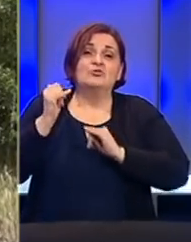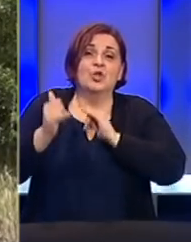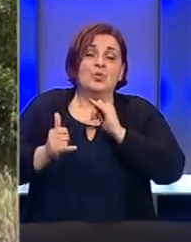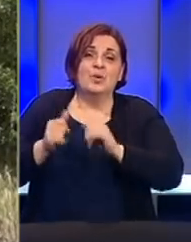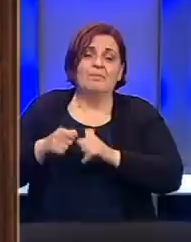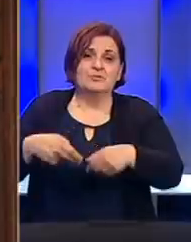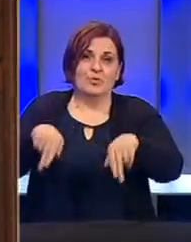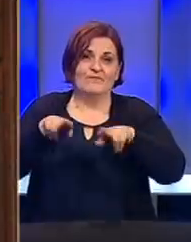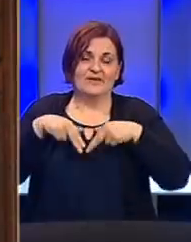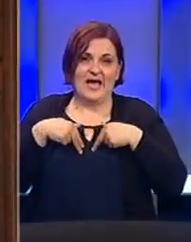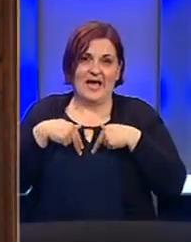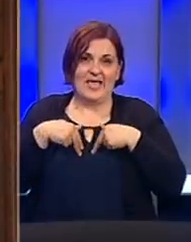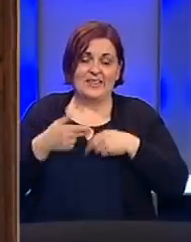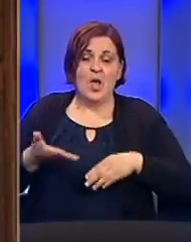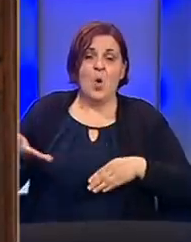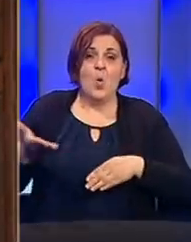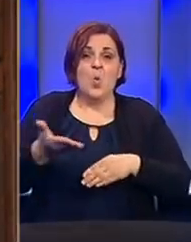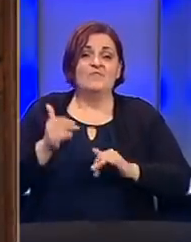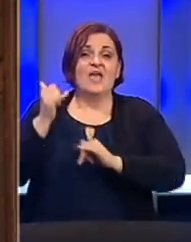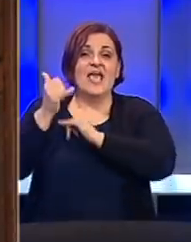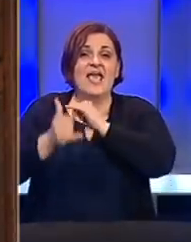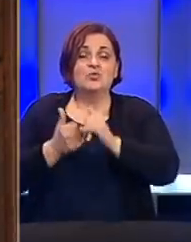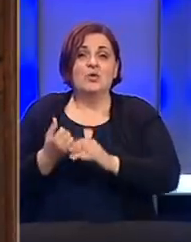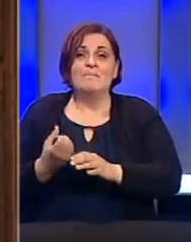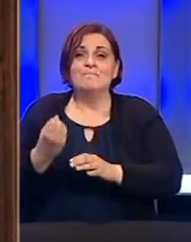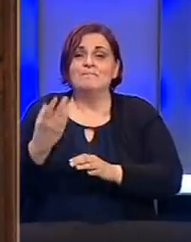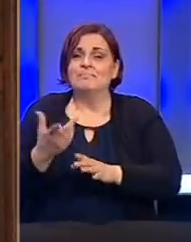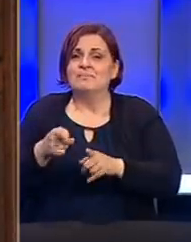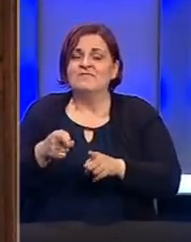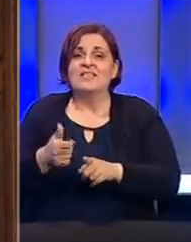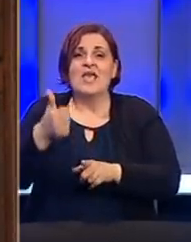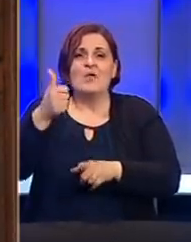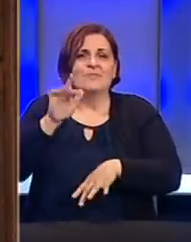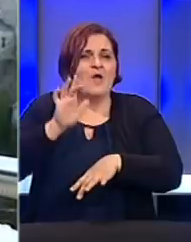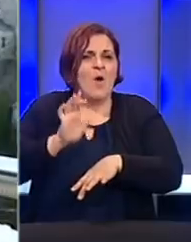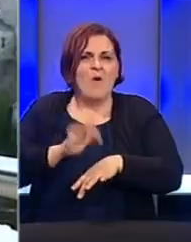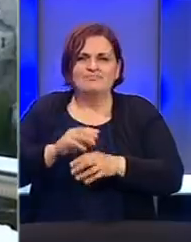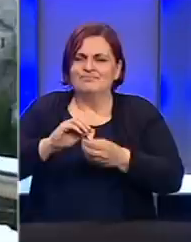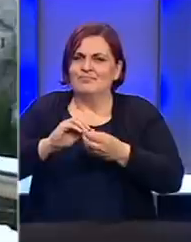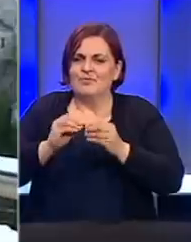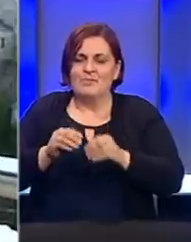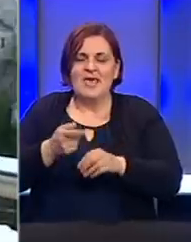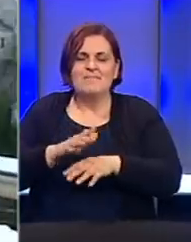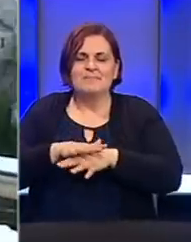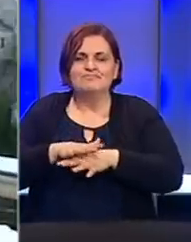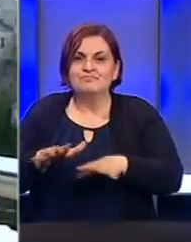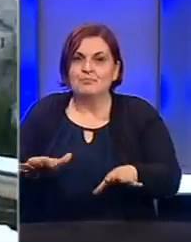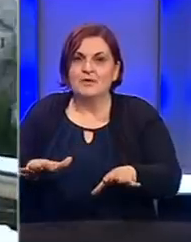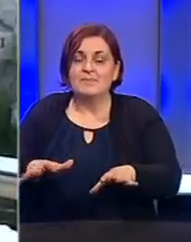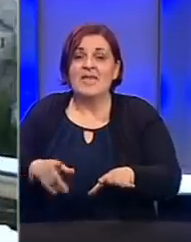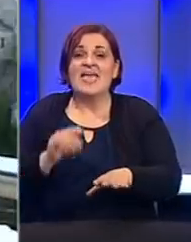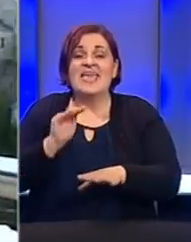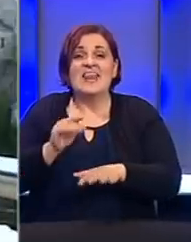brzo vratiti. U gostiteljstvo i turizam su gospodarske grane koje su prve osjetile posljedice pandemije i prema najavama